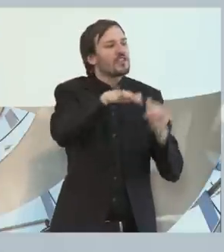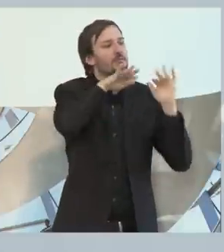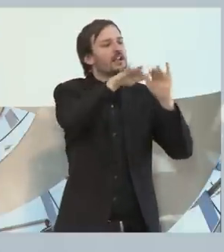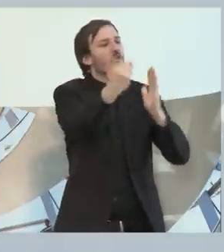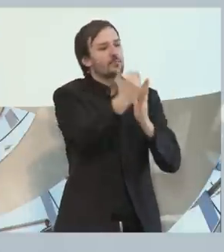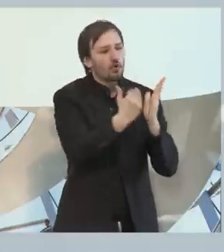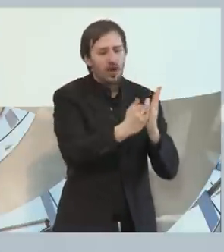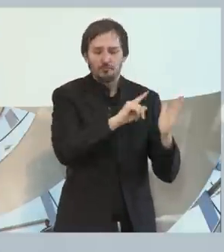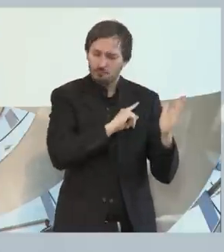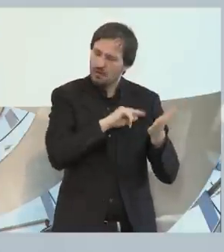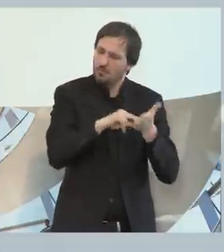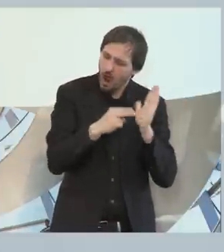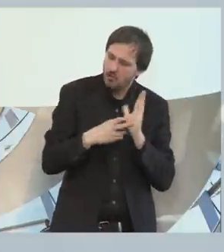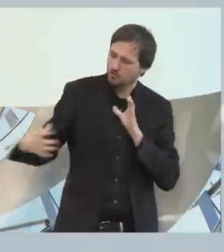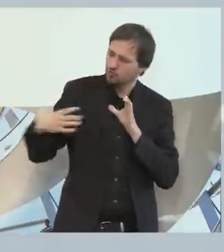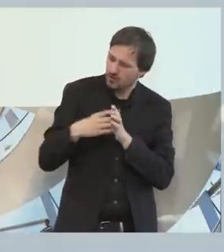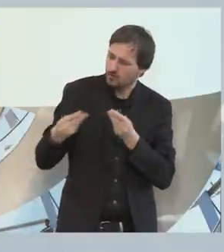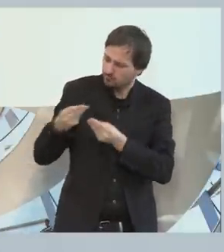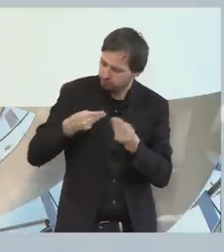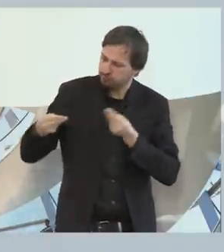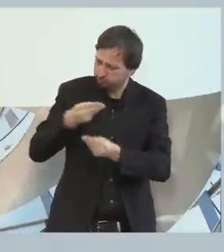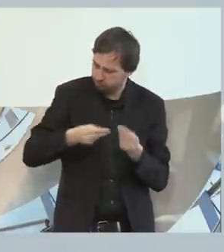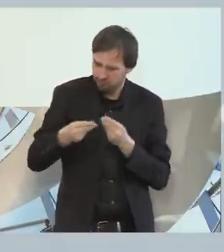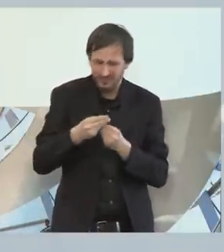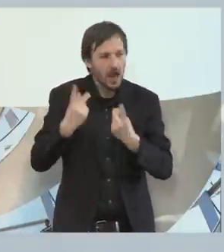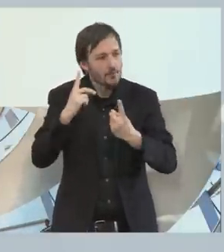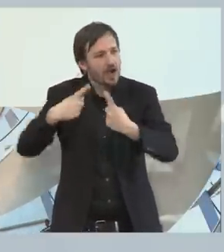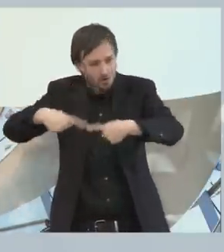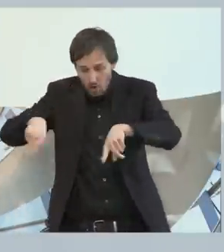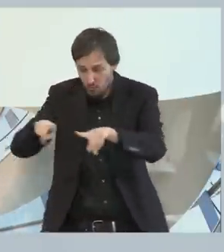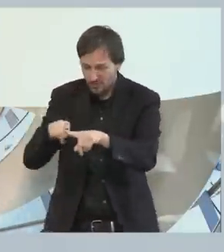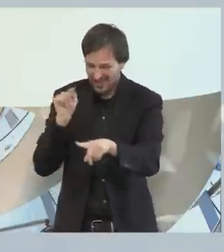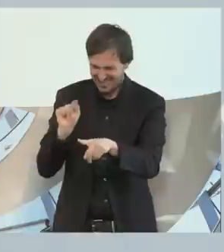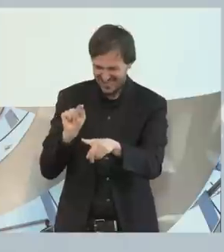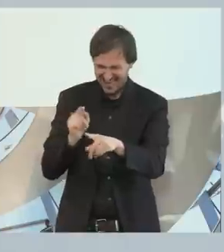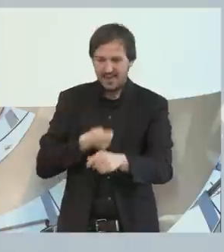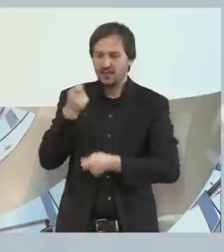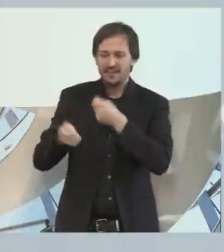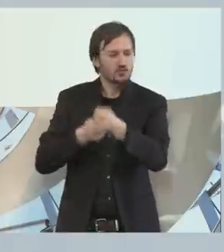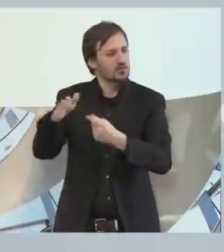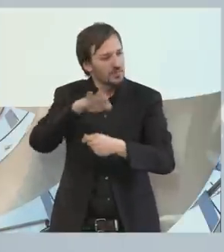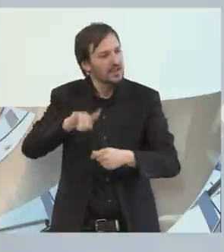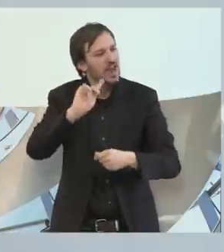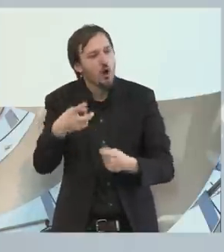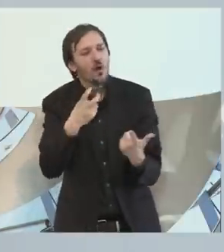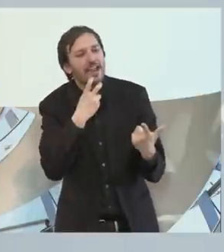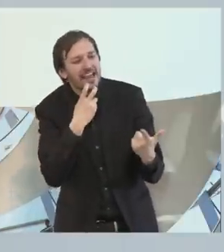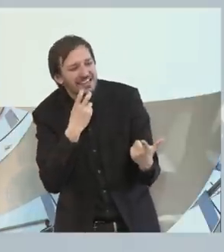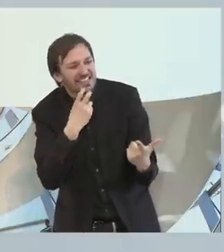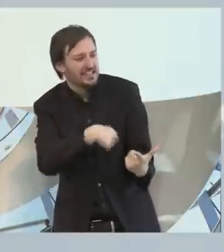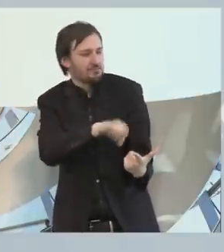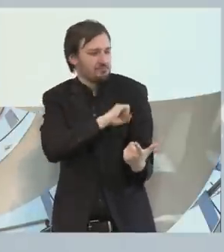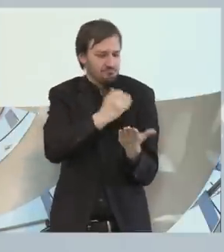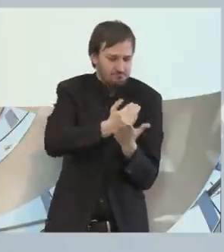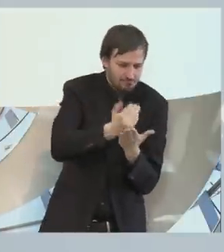-Programm zumindest für die Kommunen im investiven Bereich neben Energieeffizienz, neben